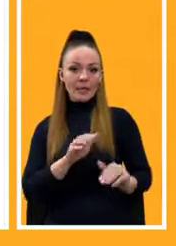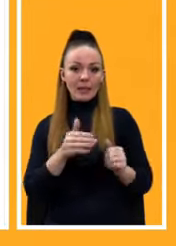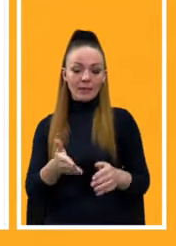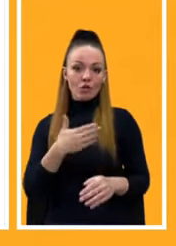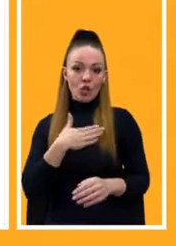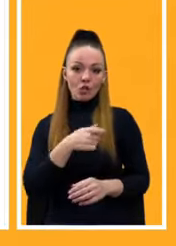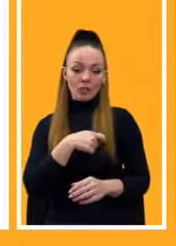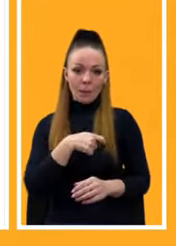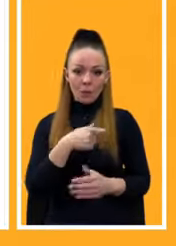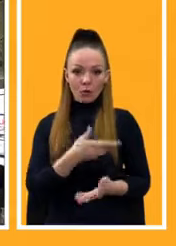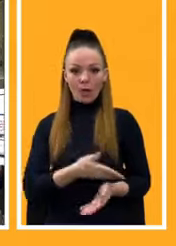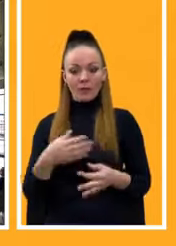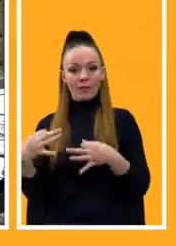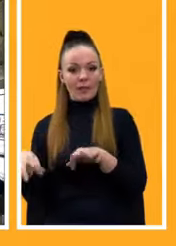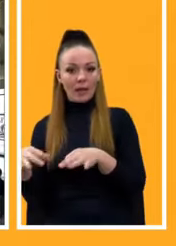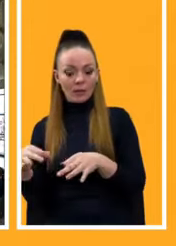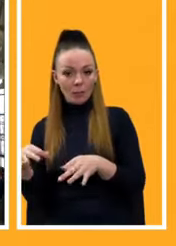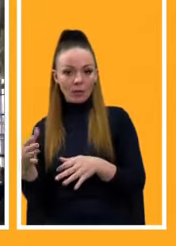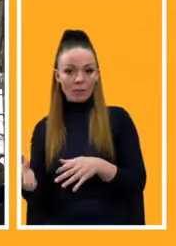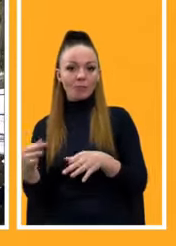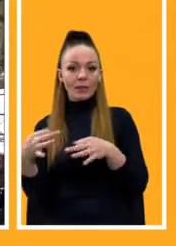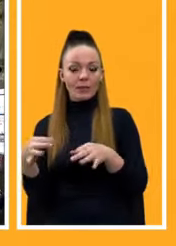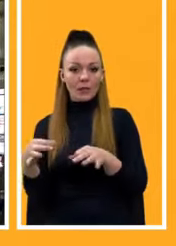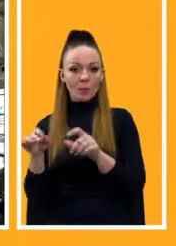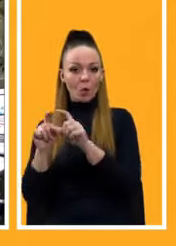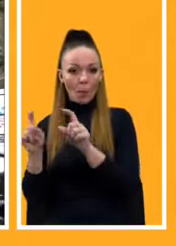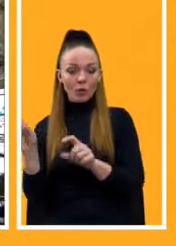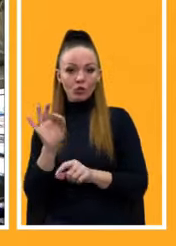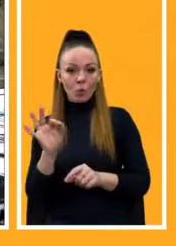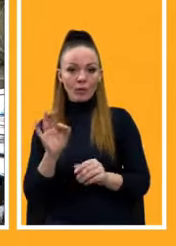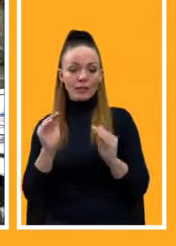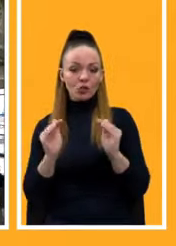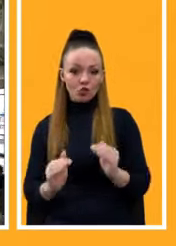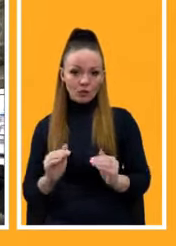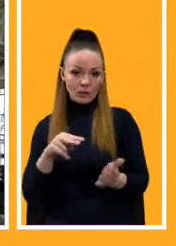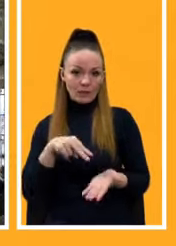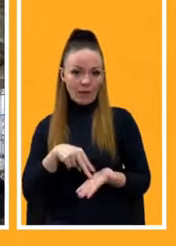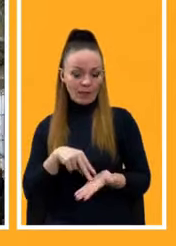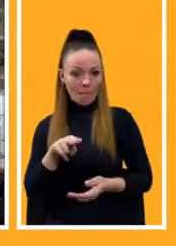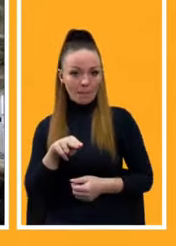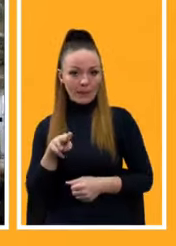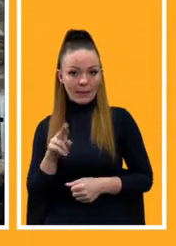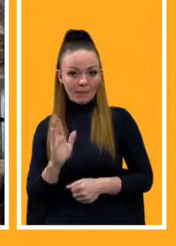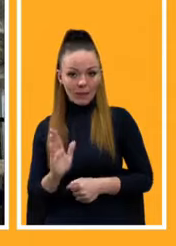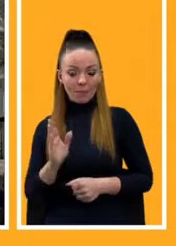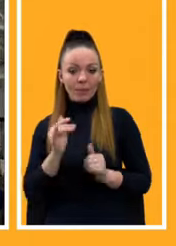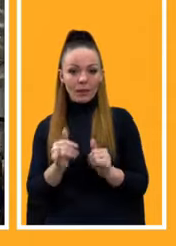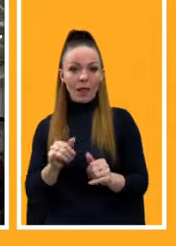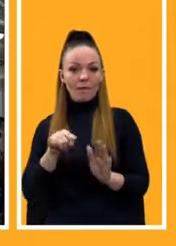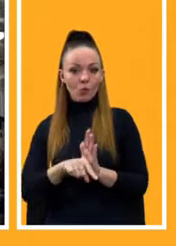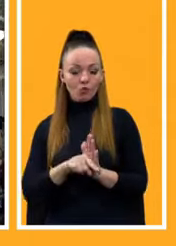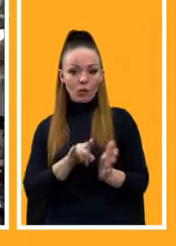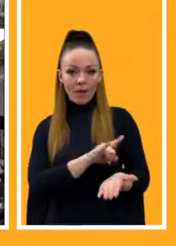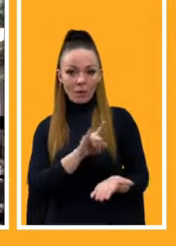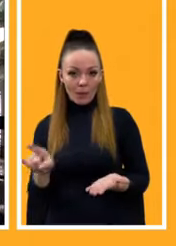від членів транспортного комітету, від транспортного комітету щодо зниження ставки ПДВ для внутрішніх авіаперевезень.